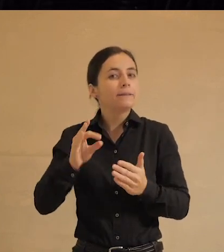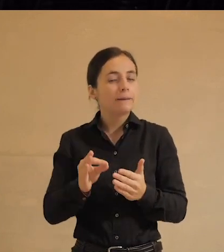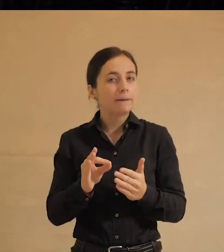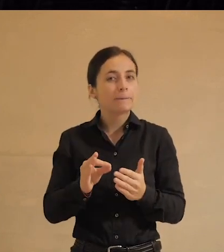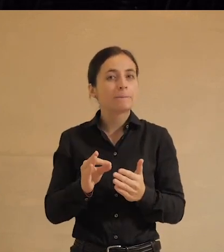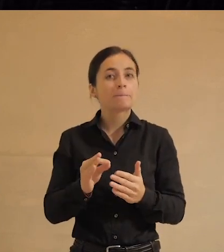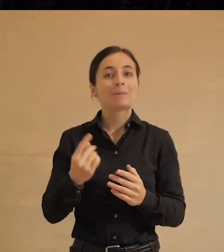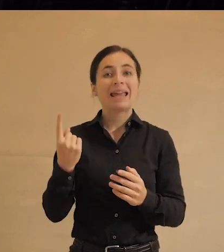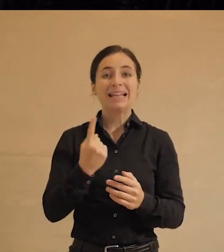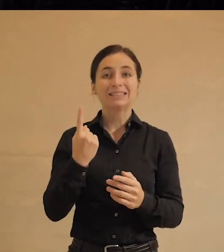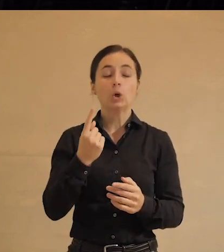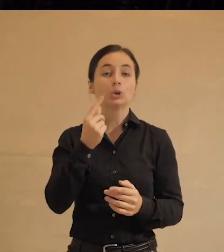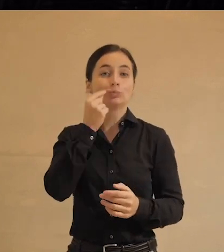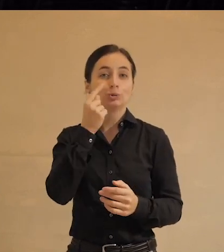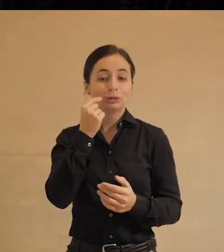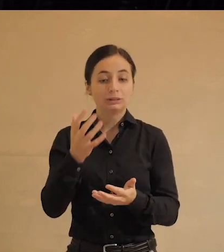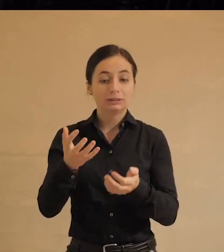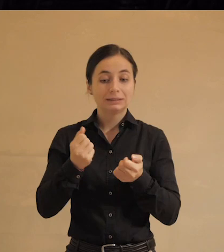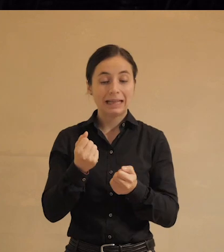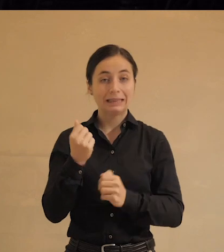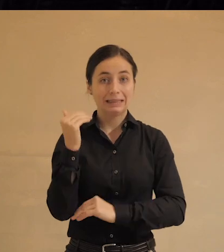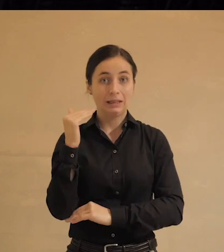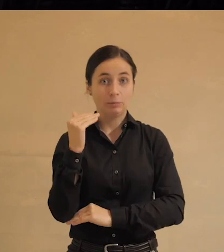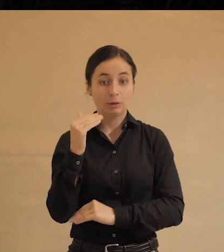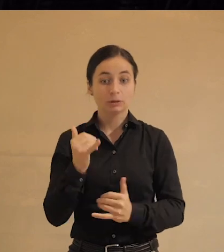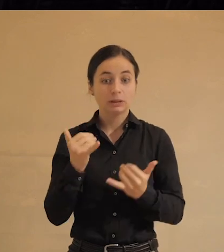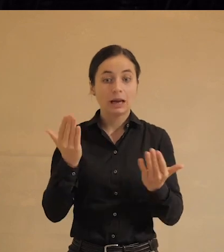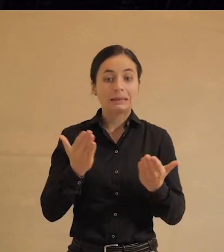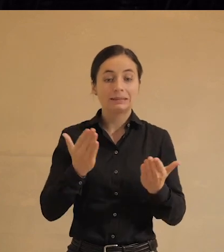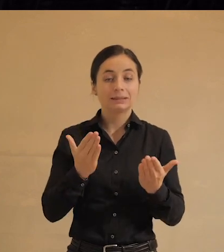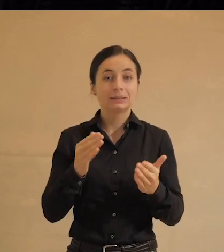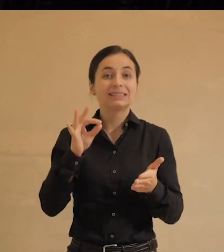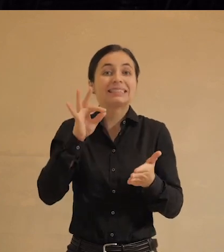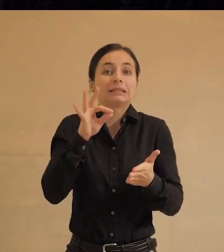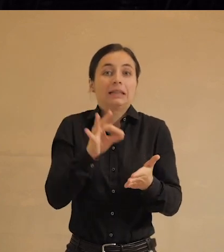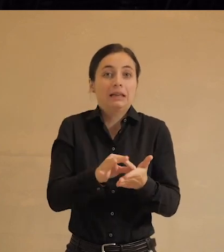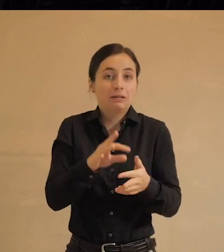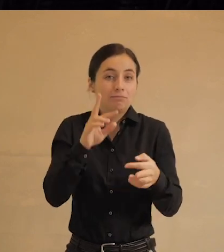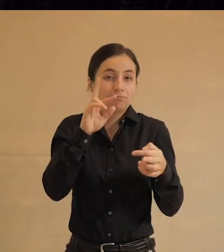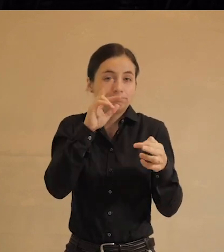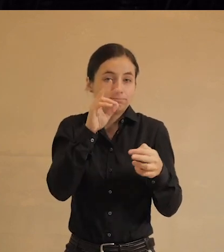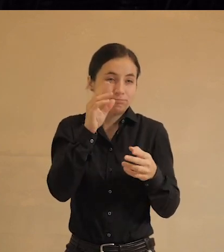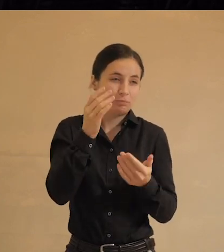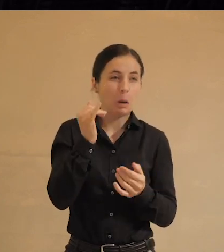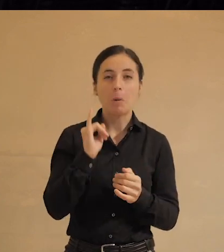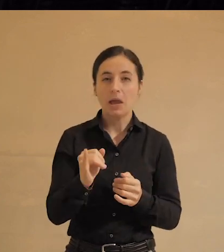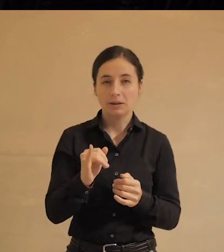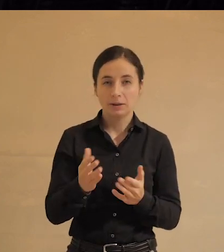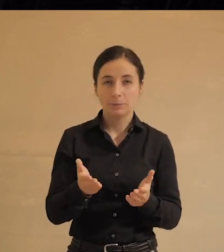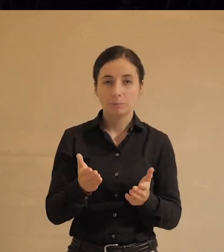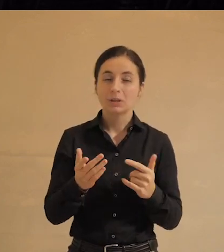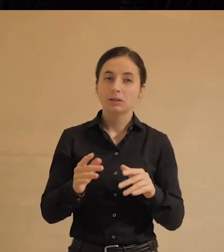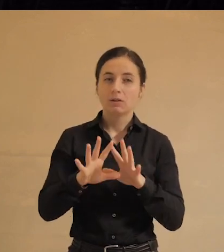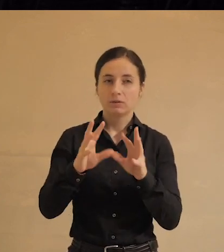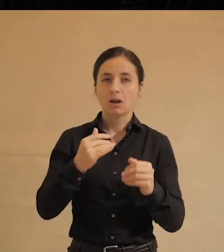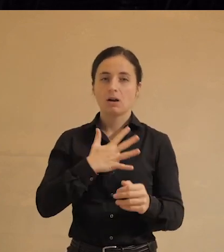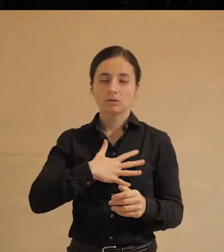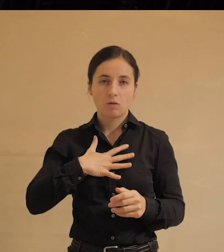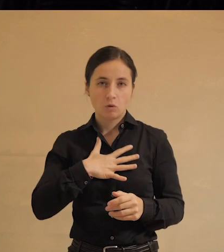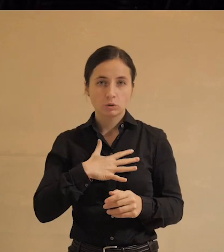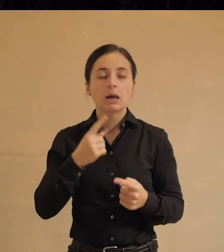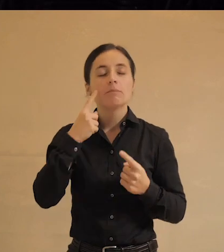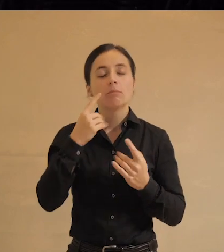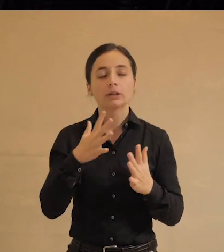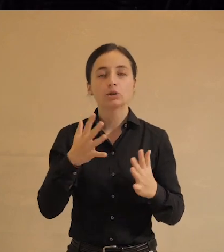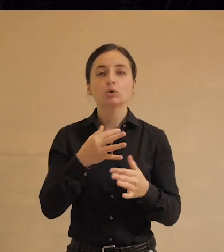одинокие мужчины заведут себе ребенка, наверное, для нехороших целей. То есть вот это их всех как-то очень сильно волнует и тревожит. Понятно, что